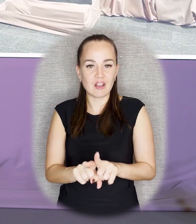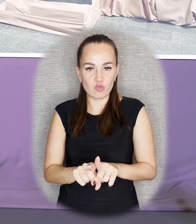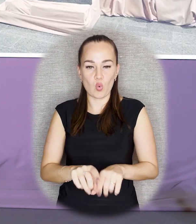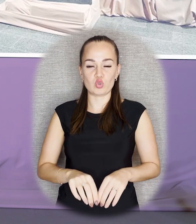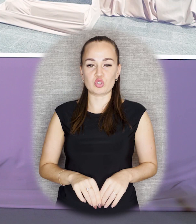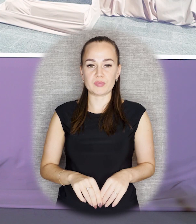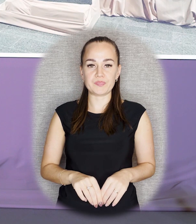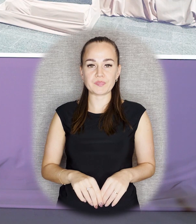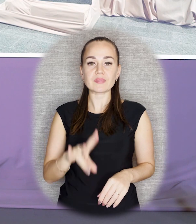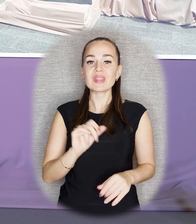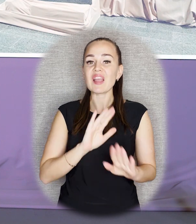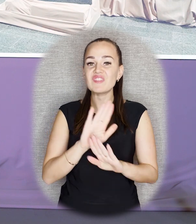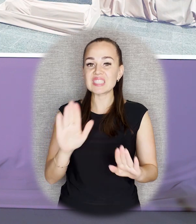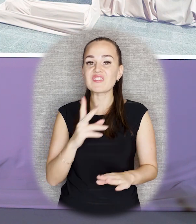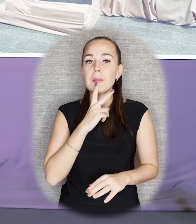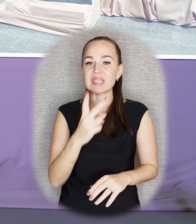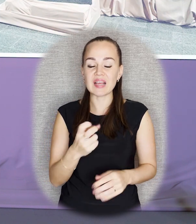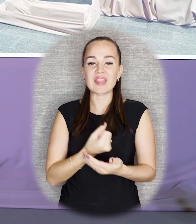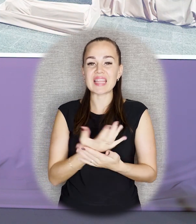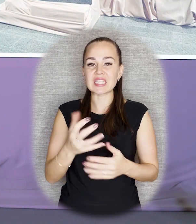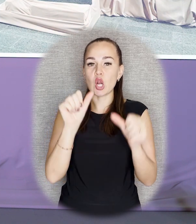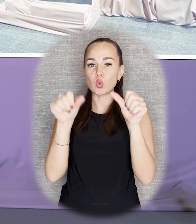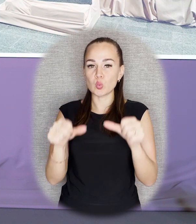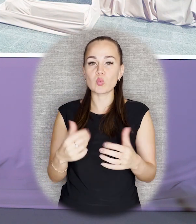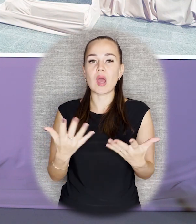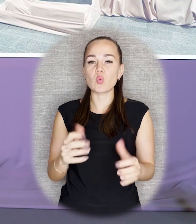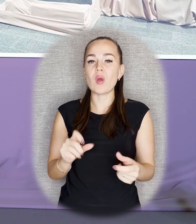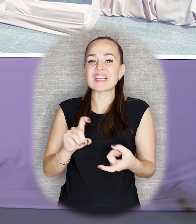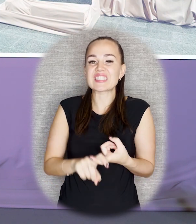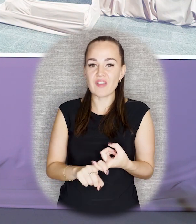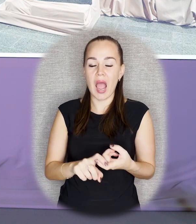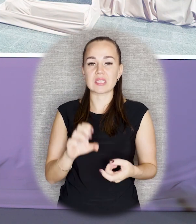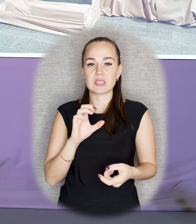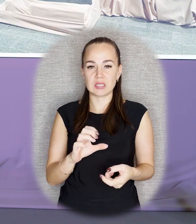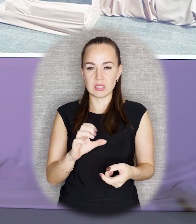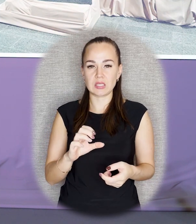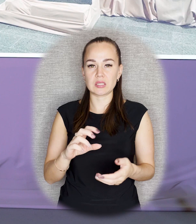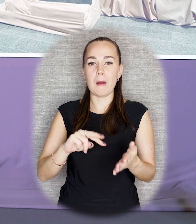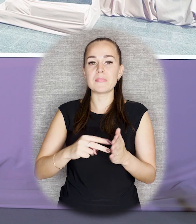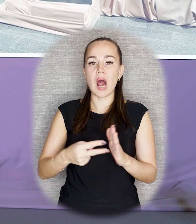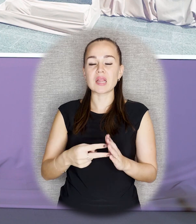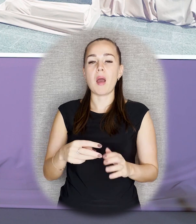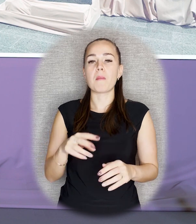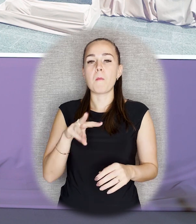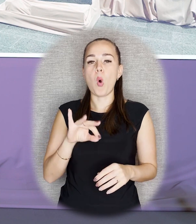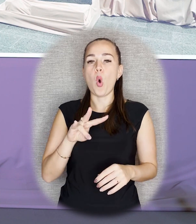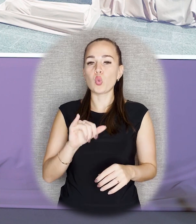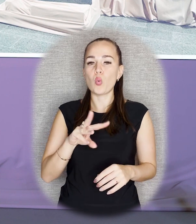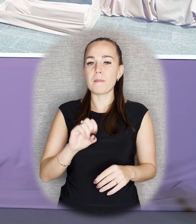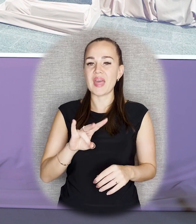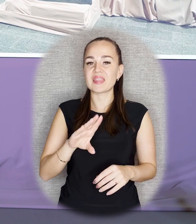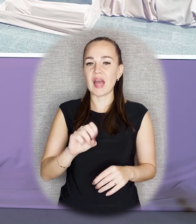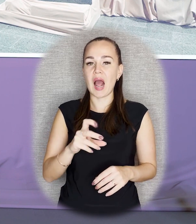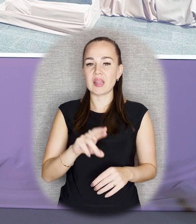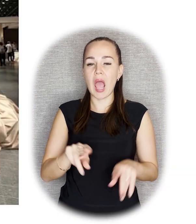Кроме того, на выставке представлено еще несколько скульптур, которые связаны непосредственно с планом монументальной пропаганды. Это, в